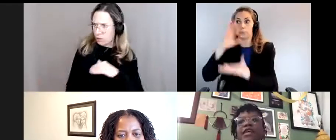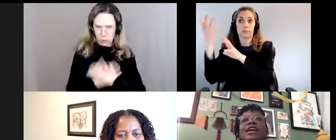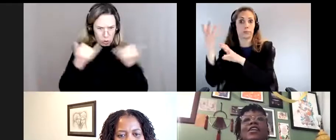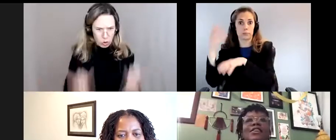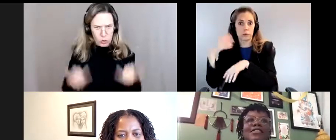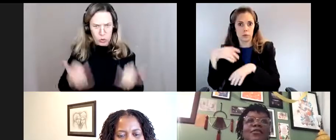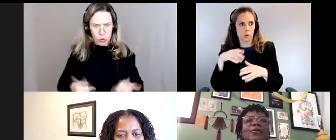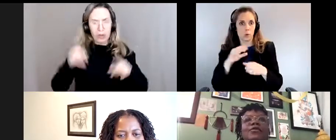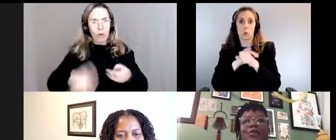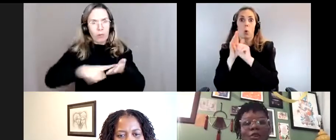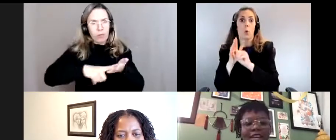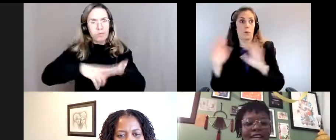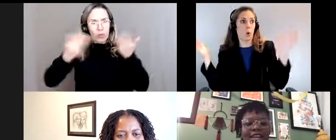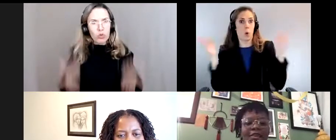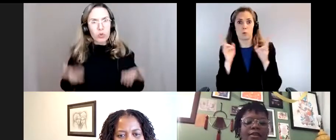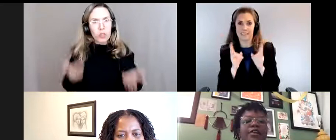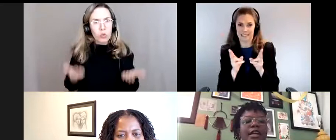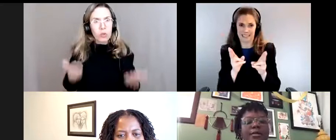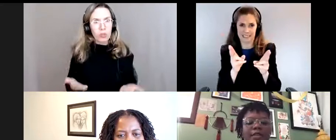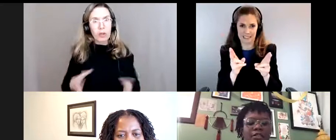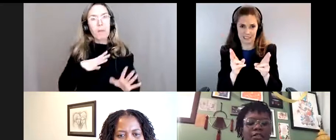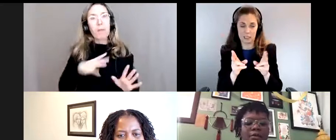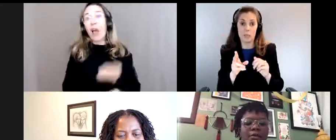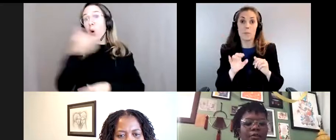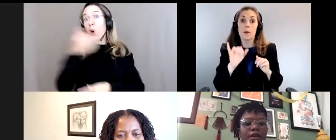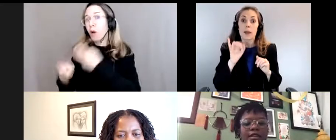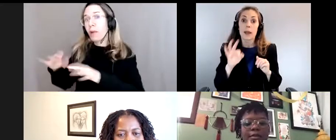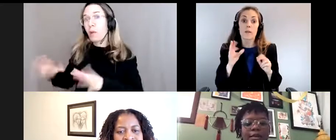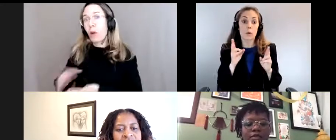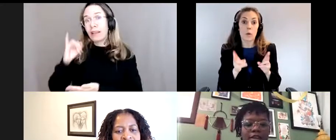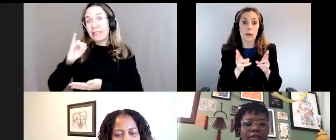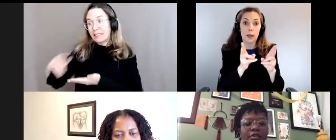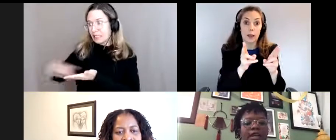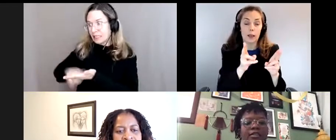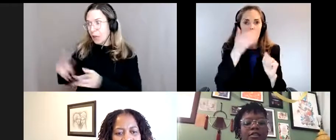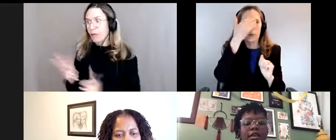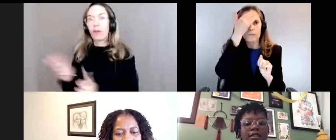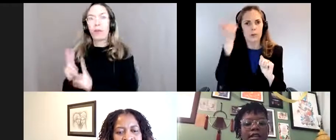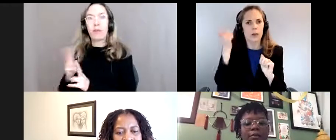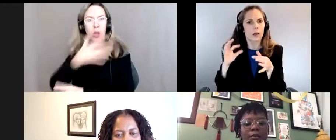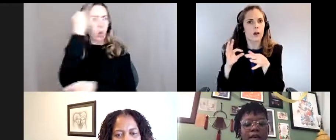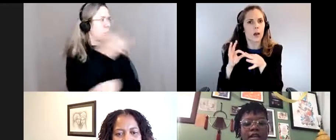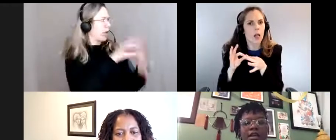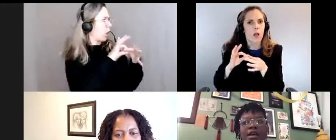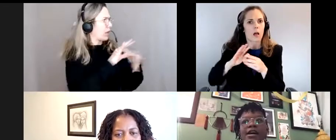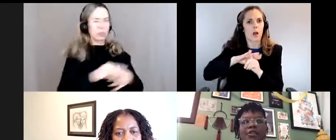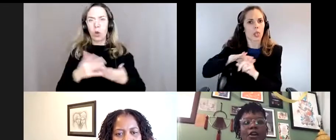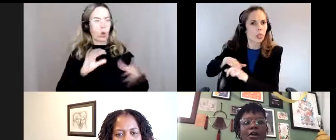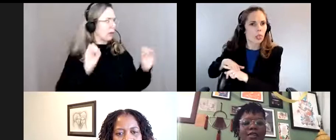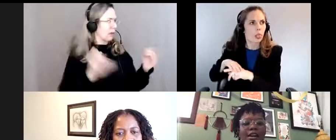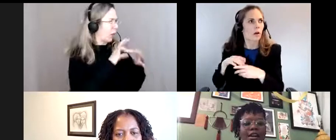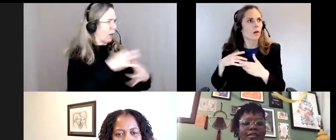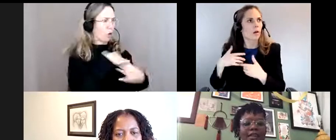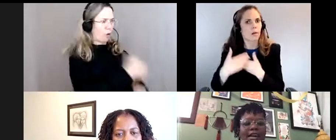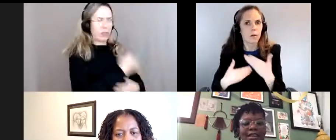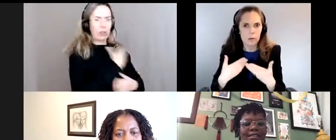faut essayer d'adresser tout le plus rapidement possible. Mais l'autre problème, c'est que si on essaie de faire les choses trop rapidement, on oublie nos relations, on oublie de créer des relations de confiance